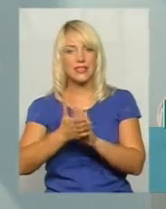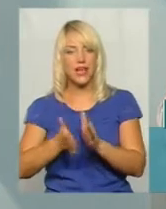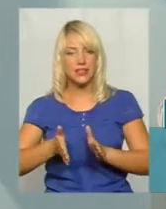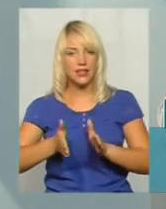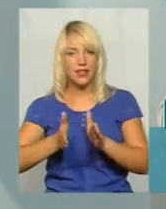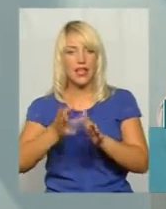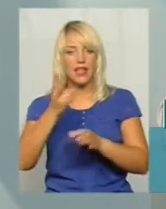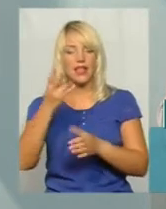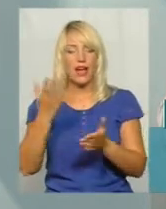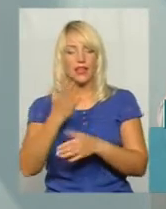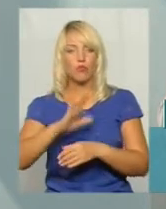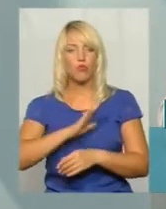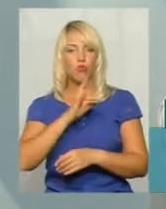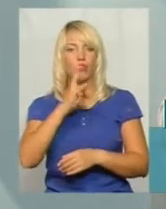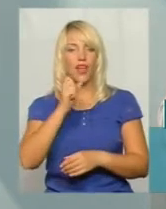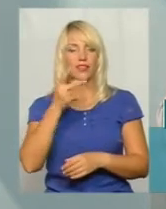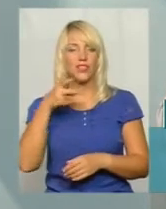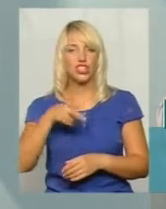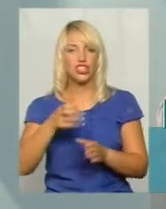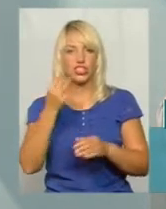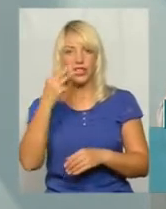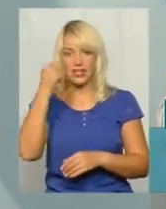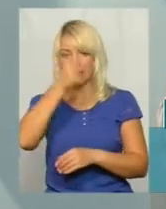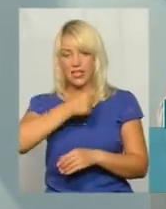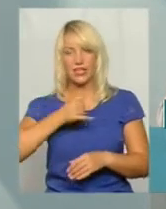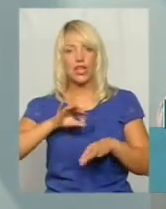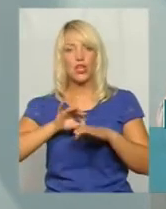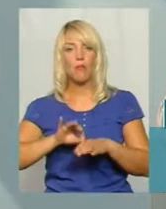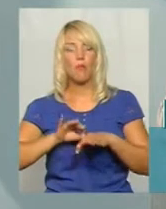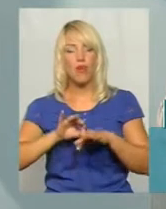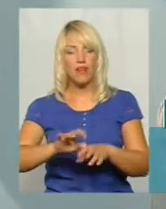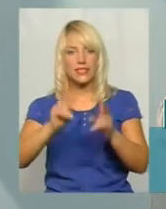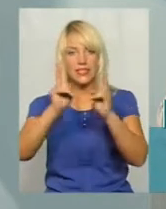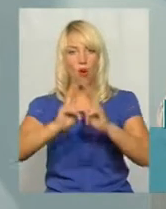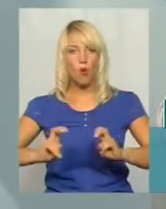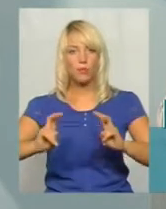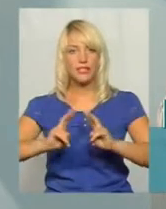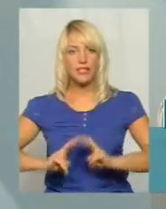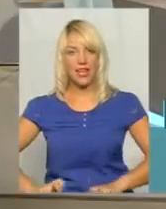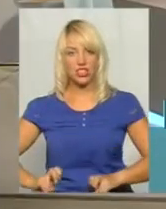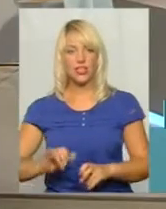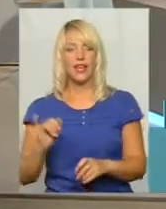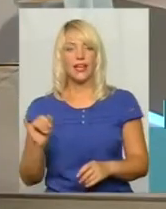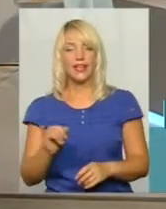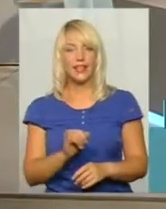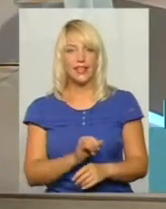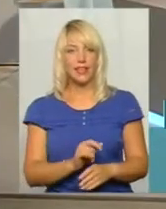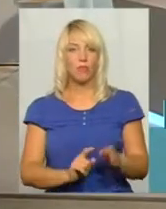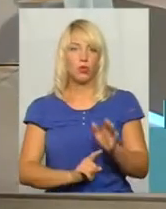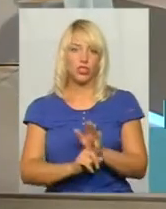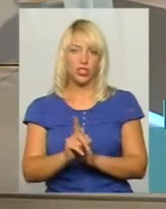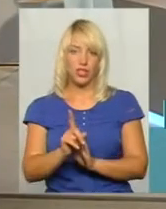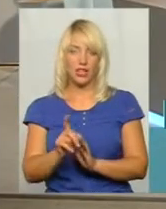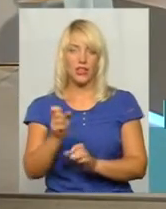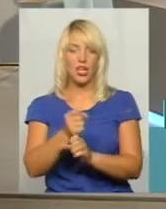2013 рік, провести її обстеження і починати